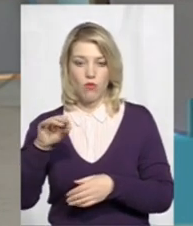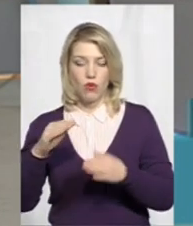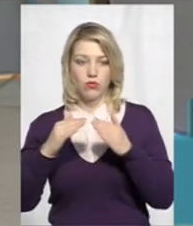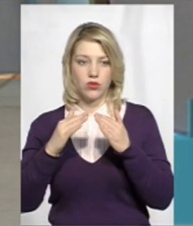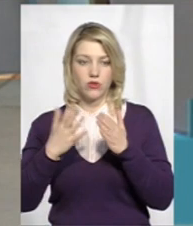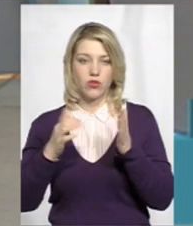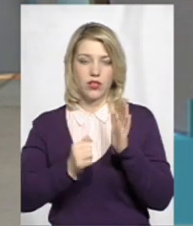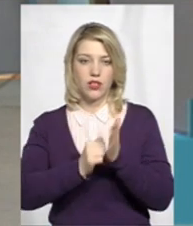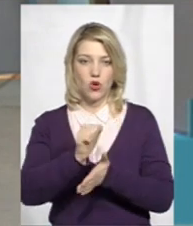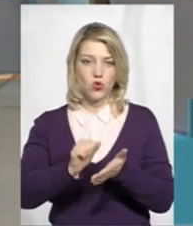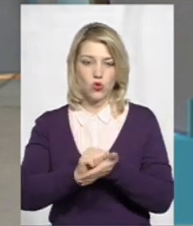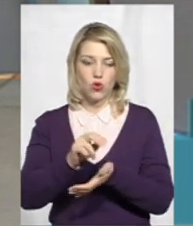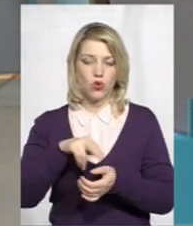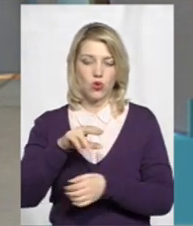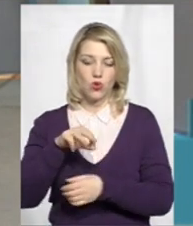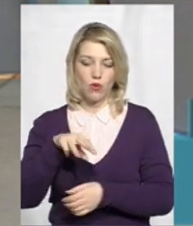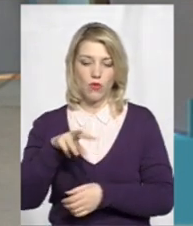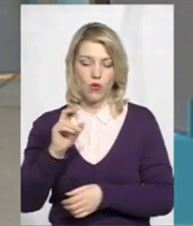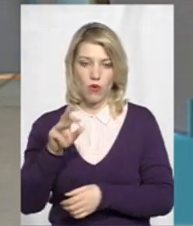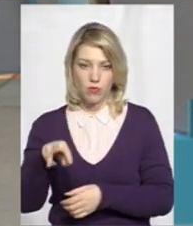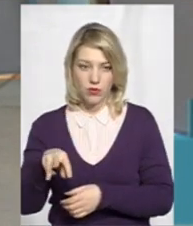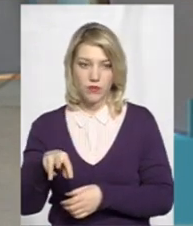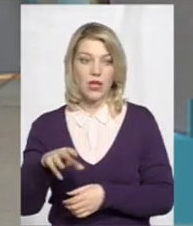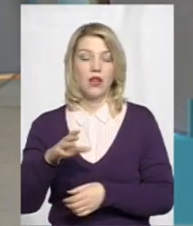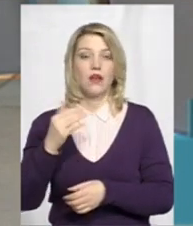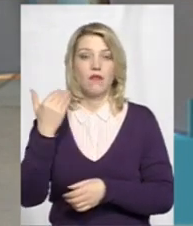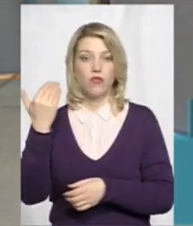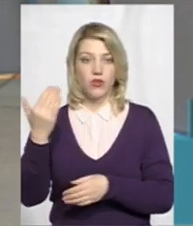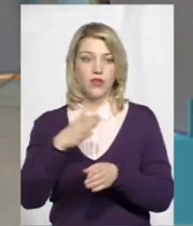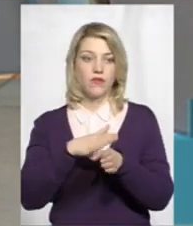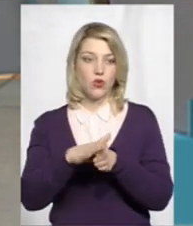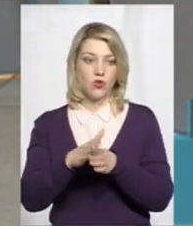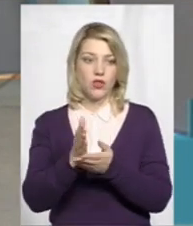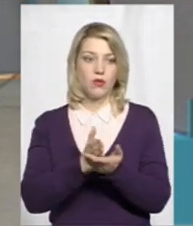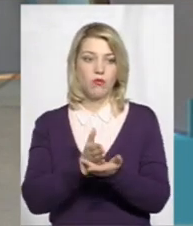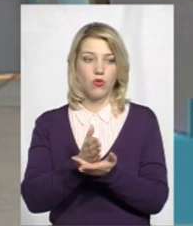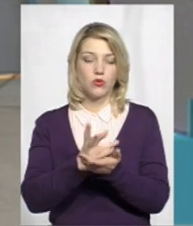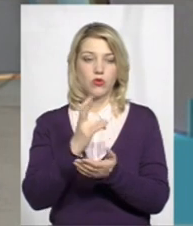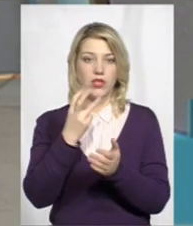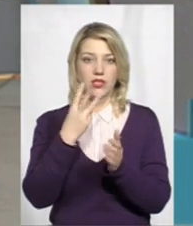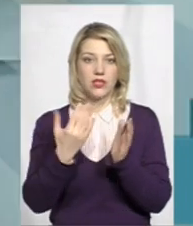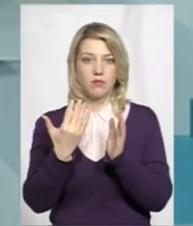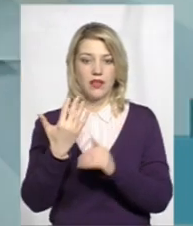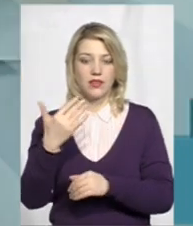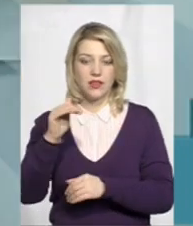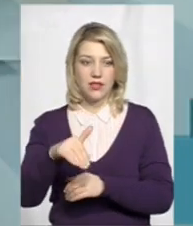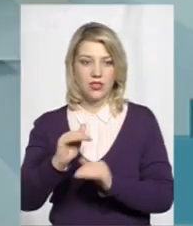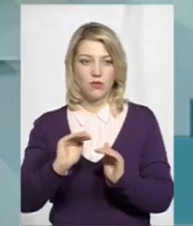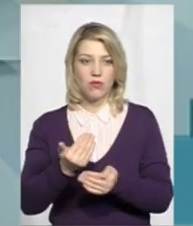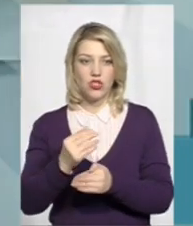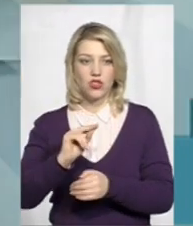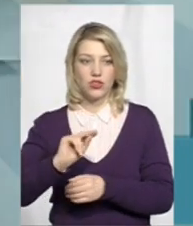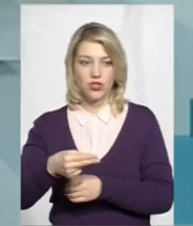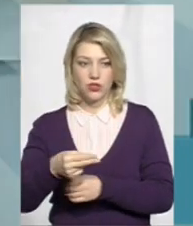роздрукували на Домкомі. То, в принципі, вони виконали послуг на 35 тисяч менше,